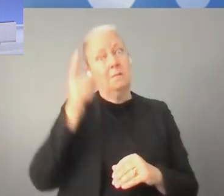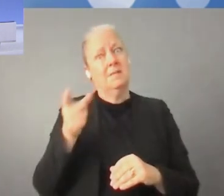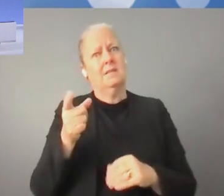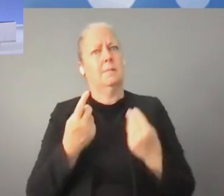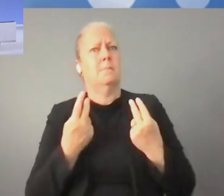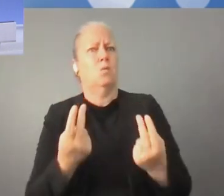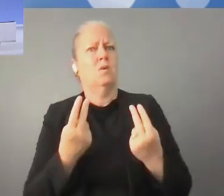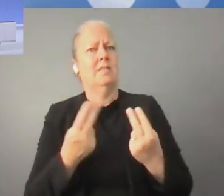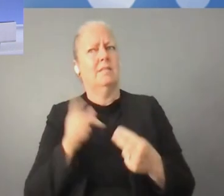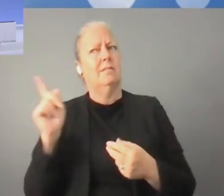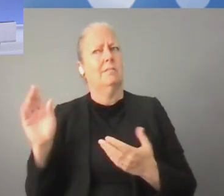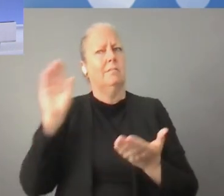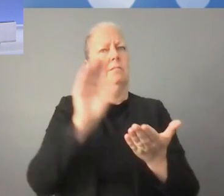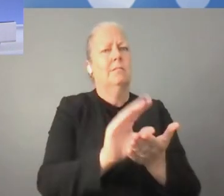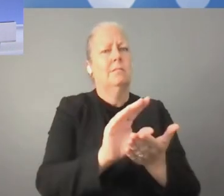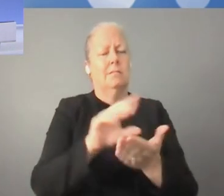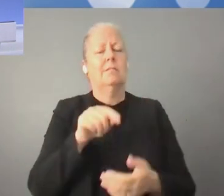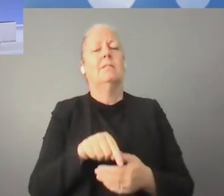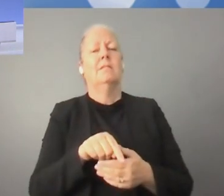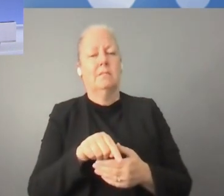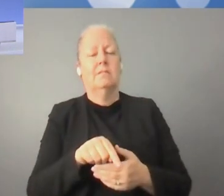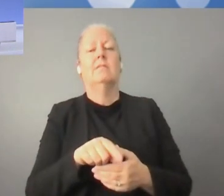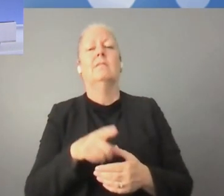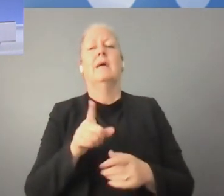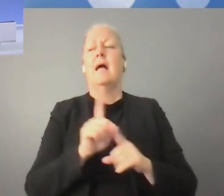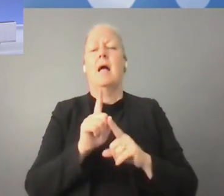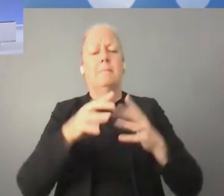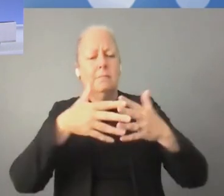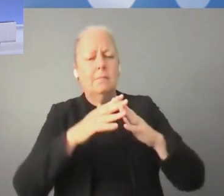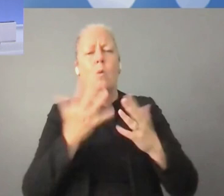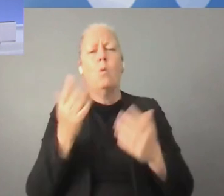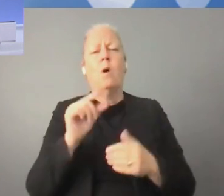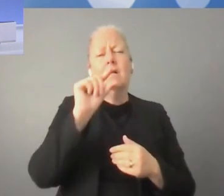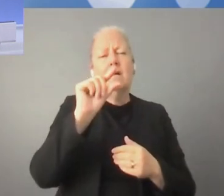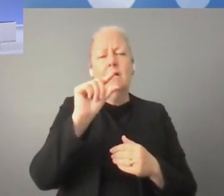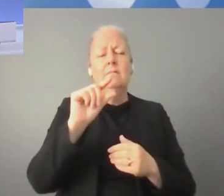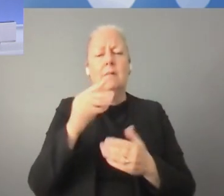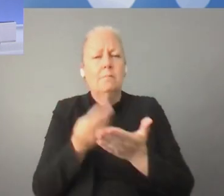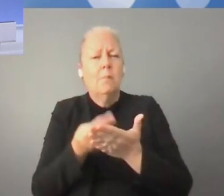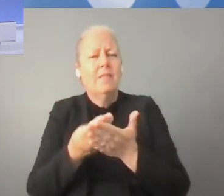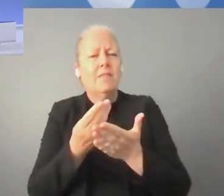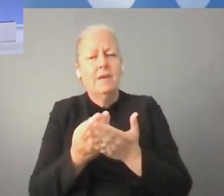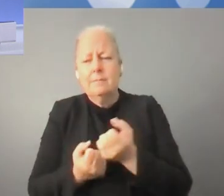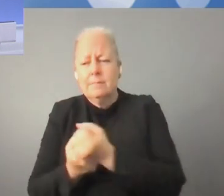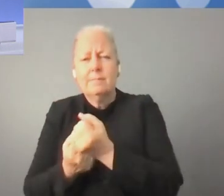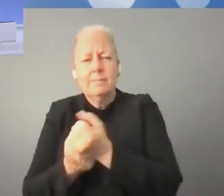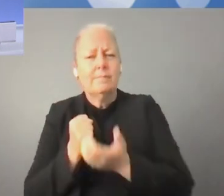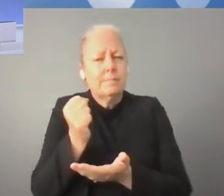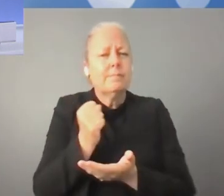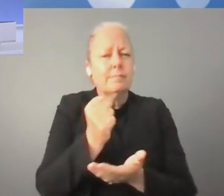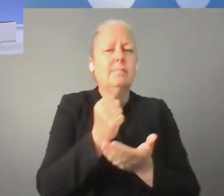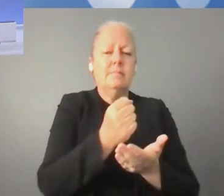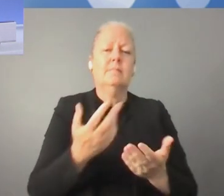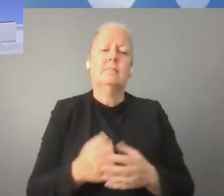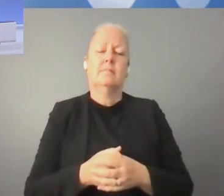وأموال تأتي من ميزانيات حكومية. أي هذه